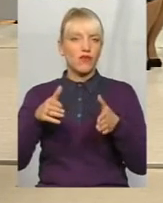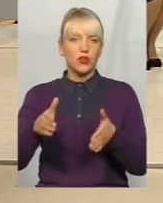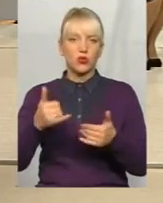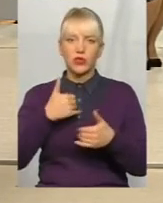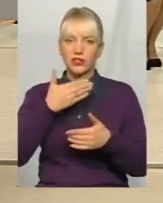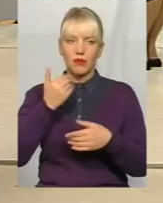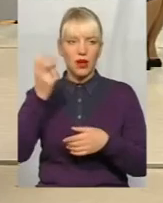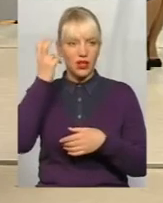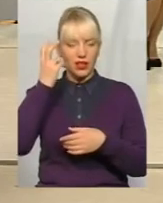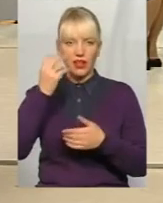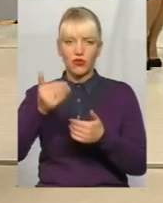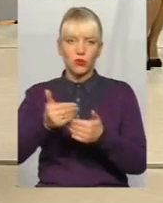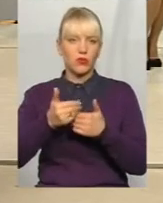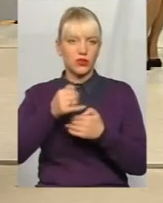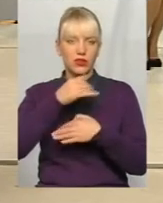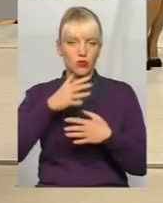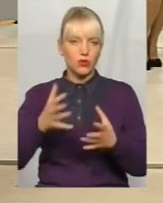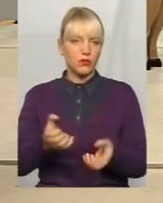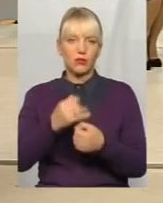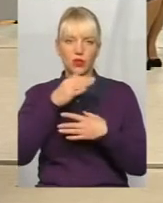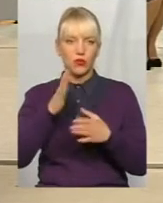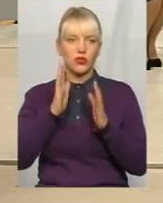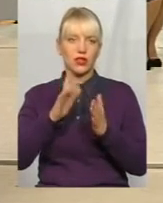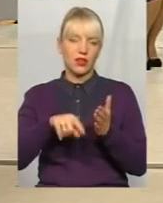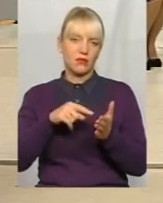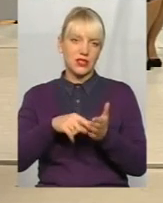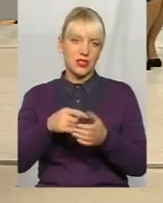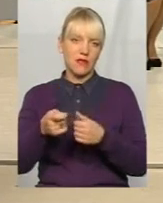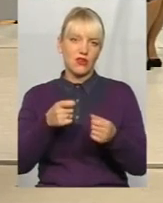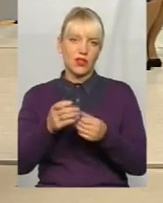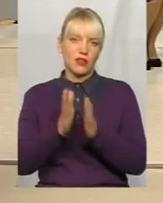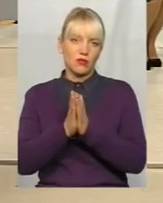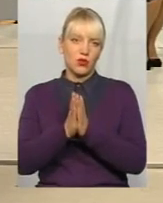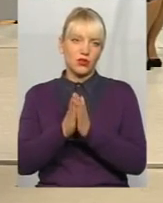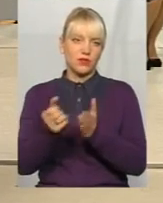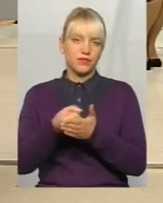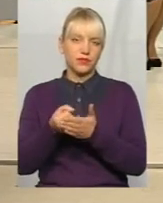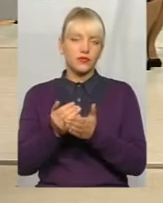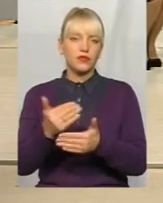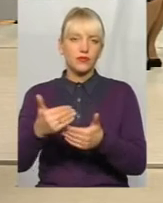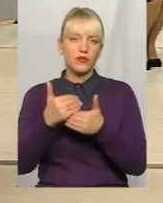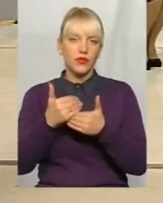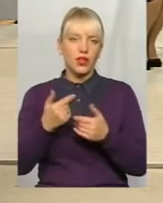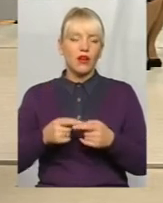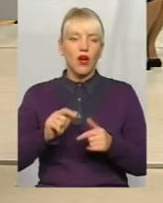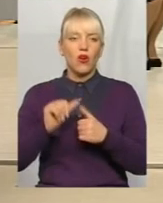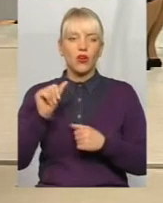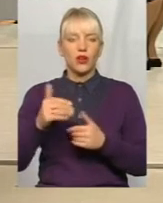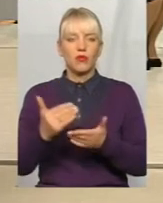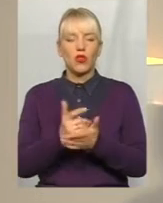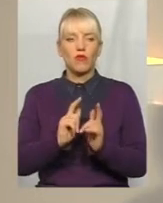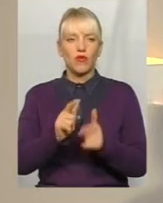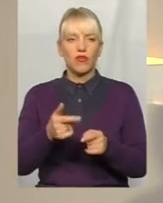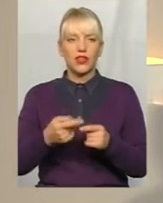нічим не зможе підтримати і обрадувати, тільки місцева влада. Дякую, пані Надія. Пані Олена, Окрім нововведень з